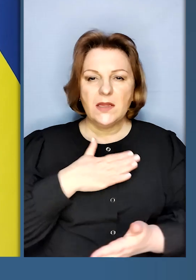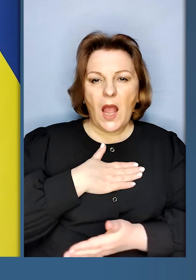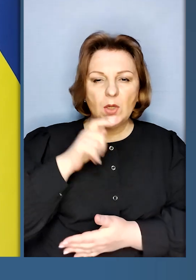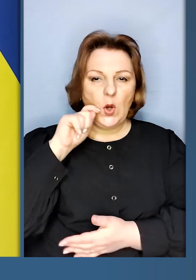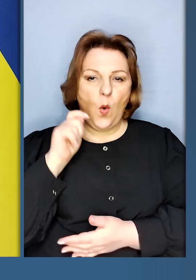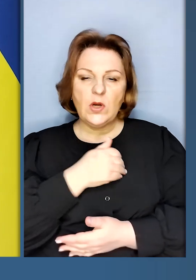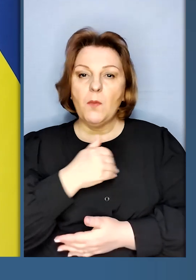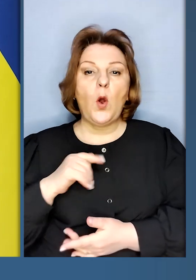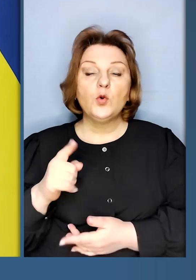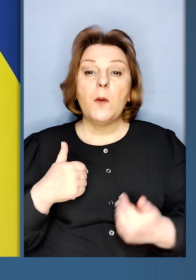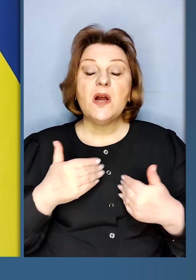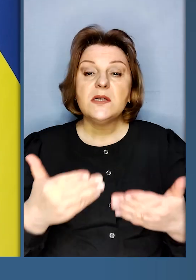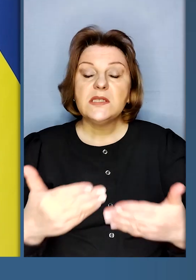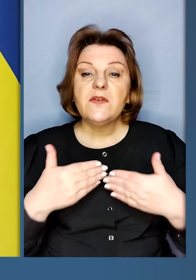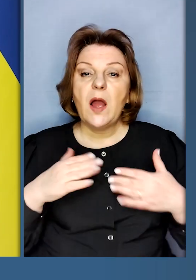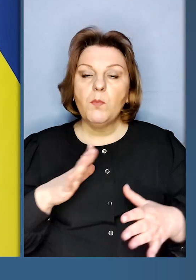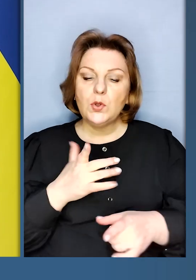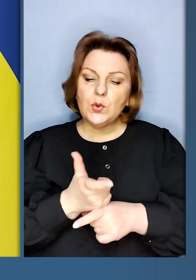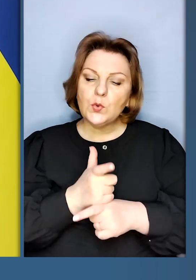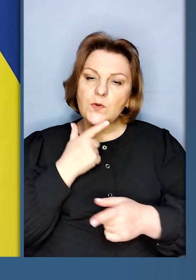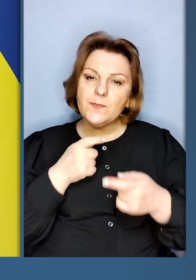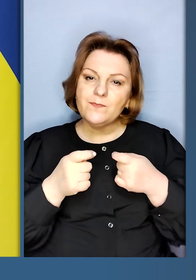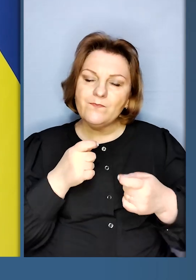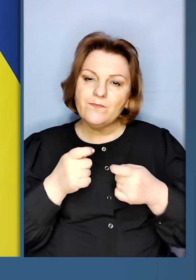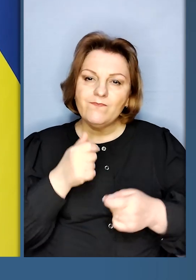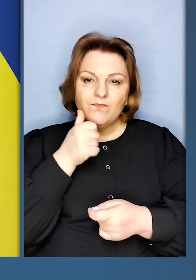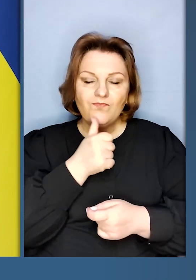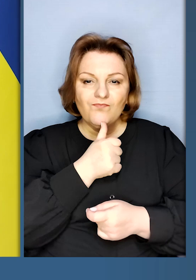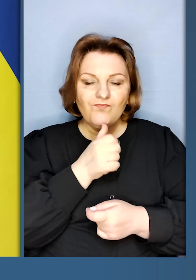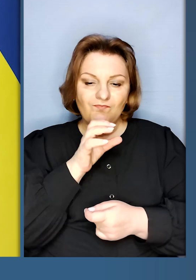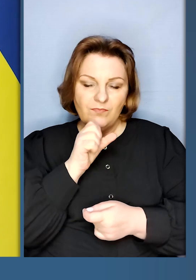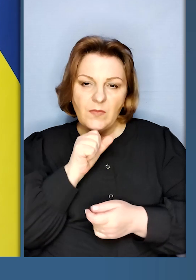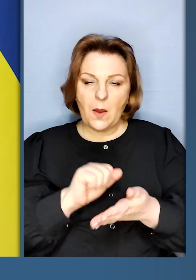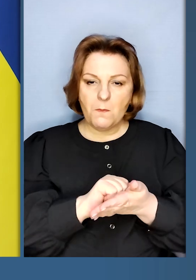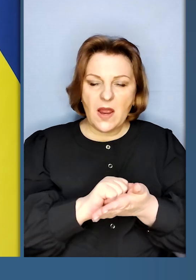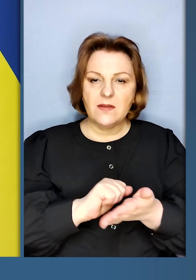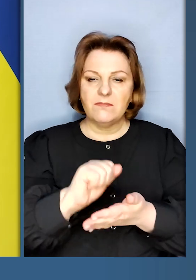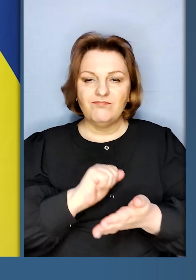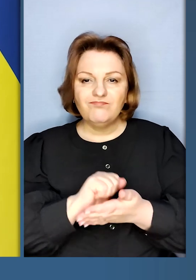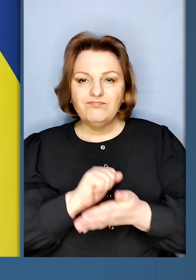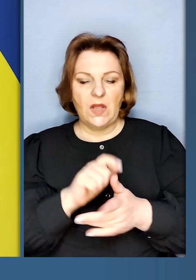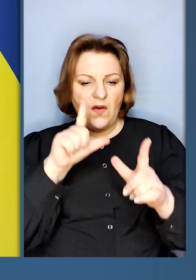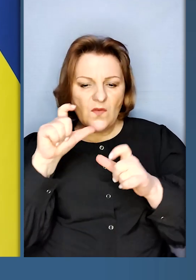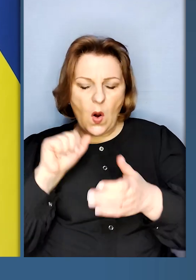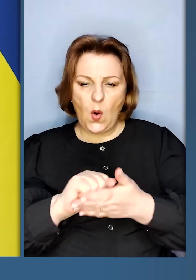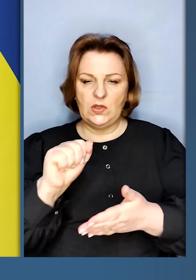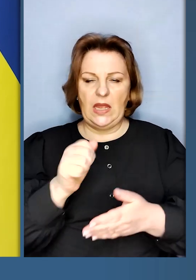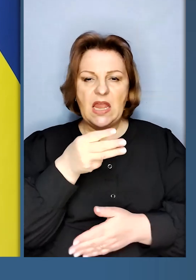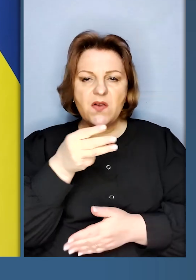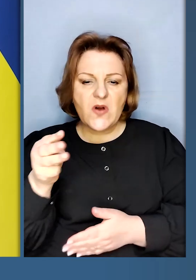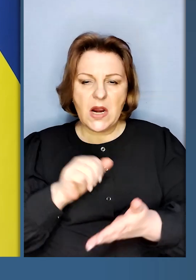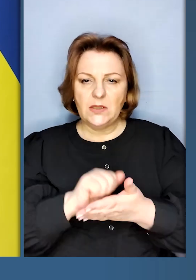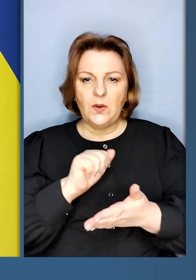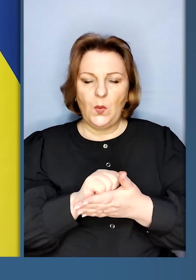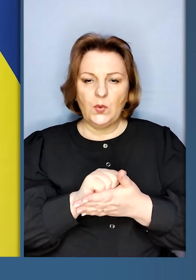наші, і українські, і польські, щоб ми з вами були дуже обережні щодо матеріалів. Якщо можна,